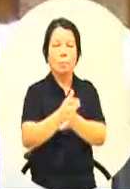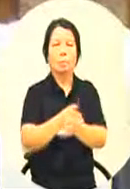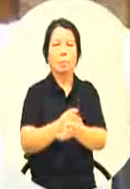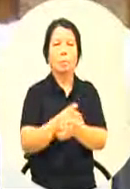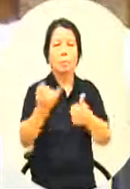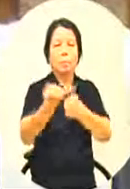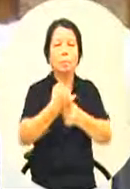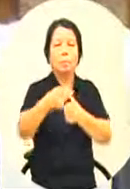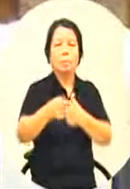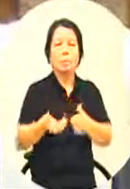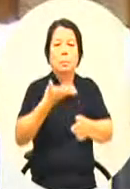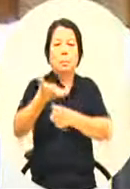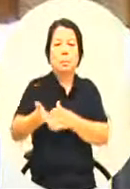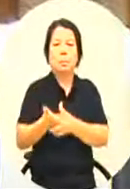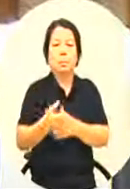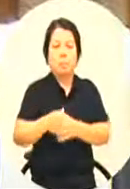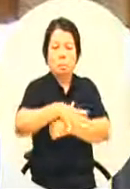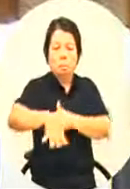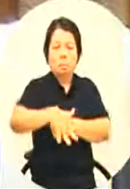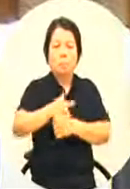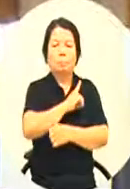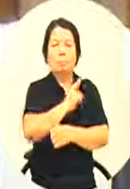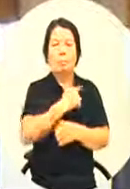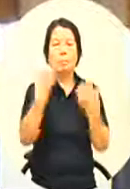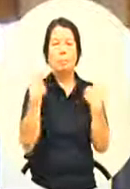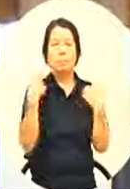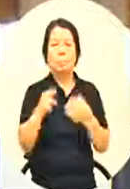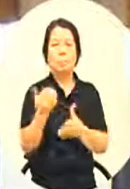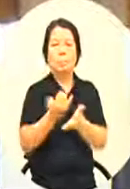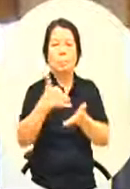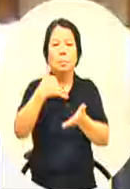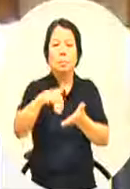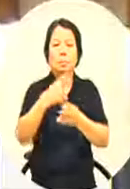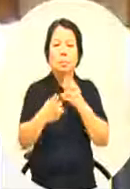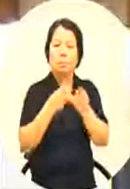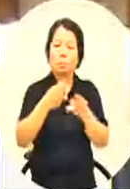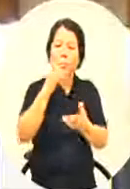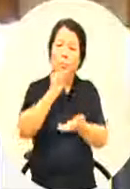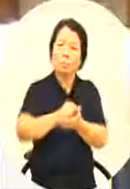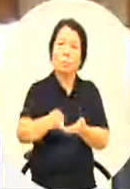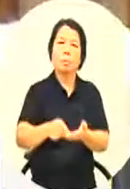怎么做就交给各局处去处理您这笔预算是怎么出来的